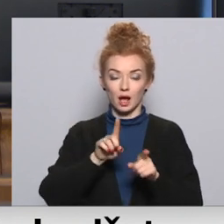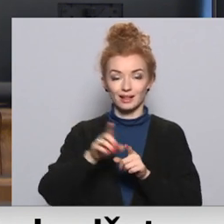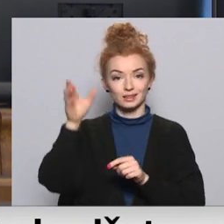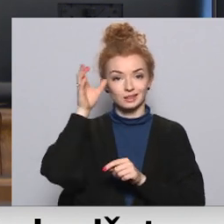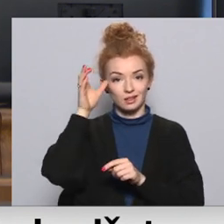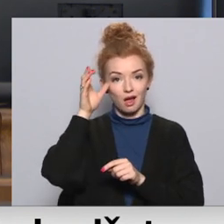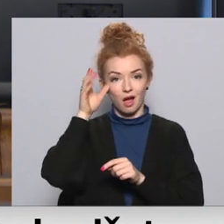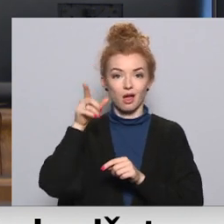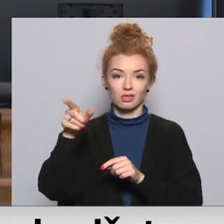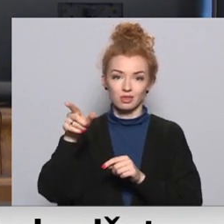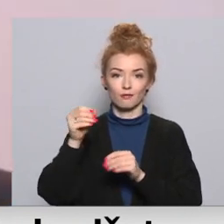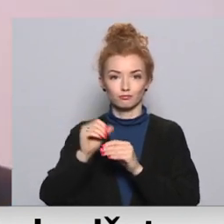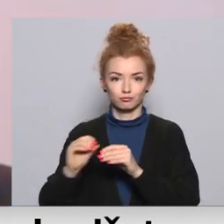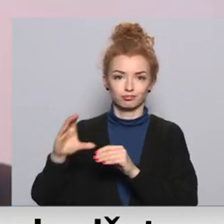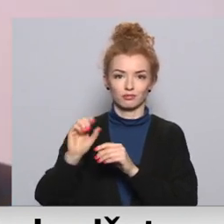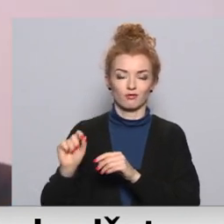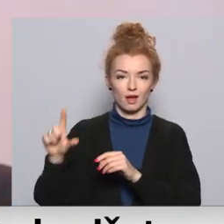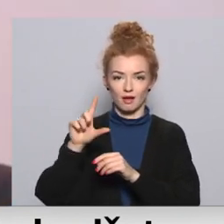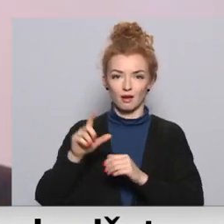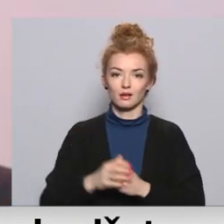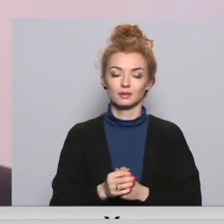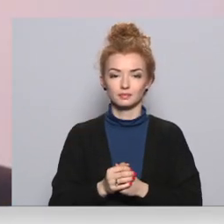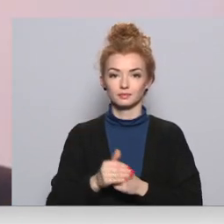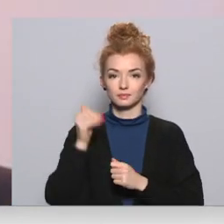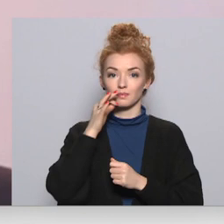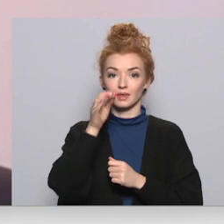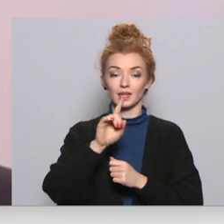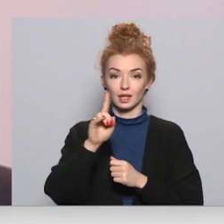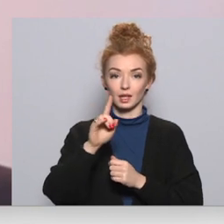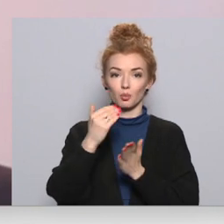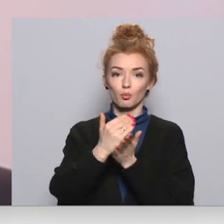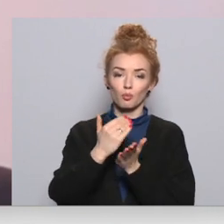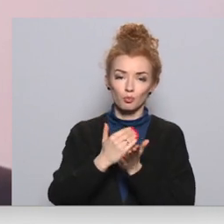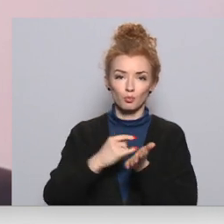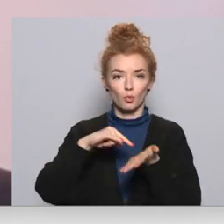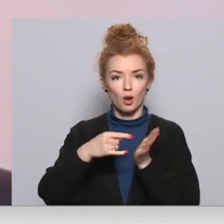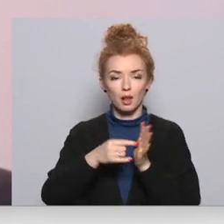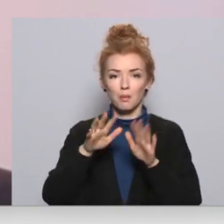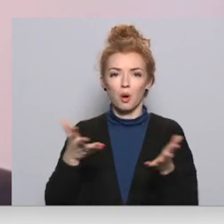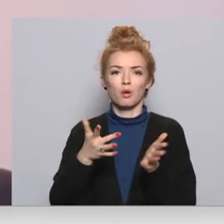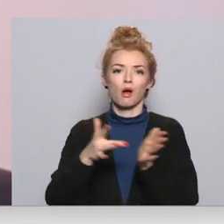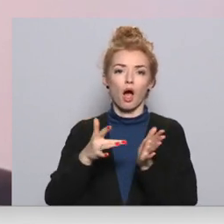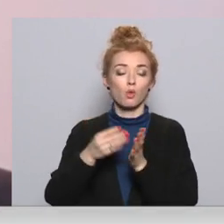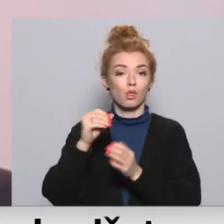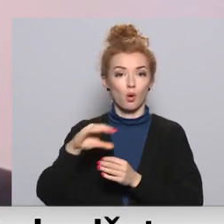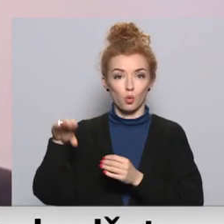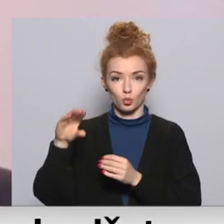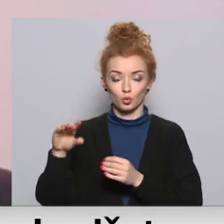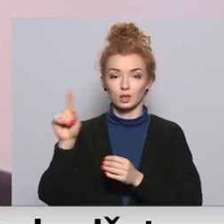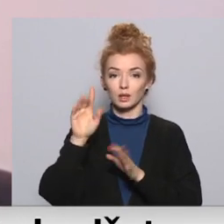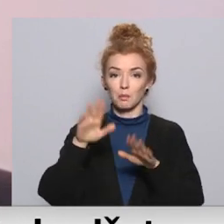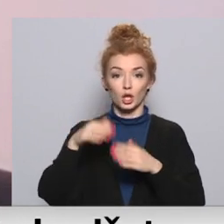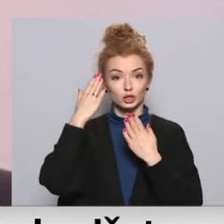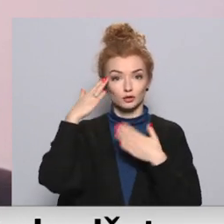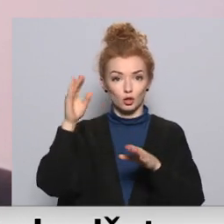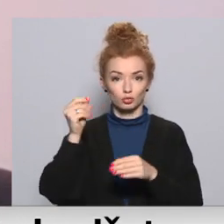finansējuma palielināšanai. Ir likumprojekti par kaut kādu naudu, ir likumprojekti par svešu